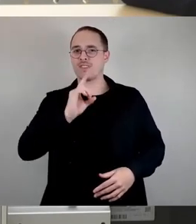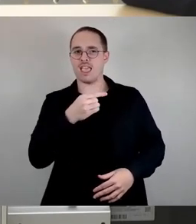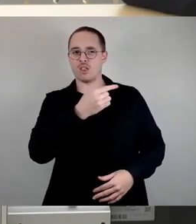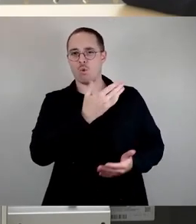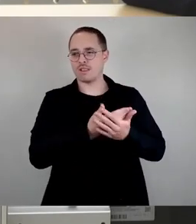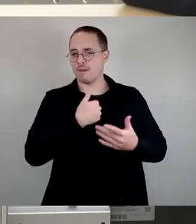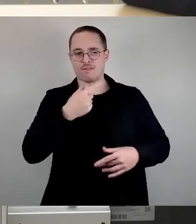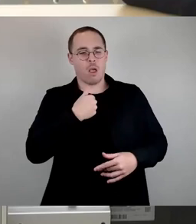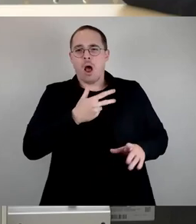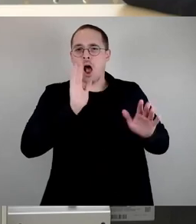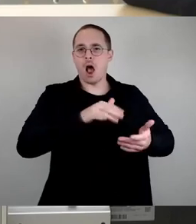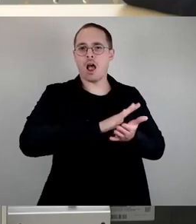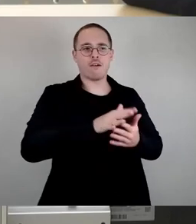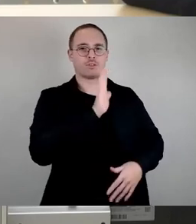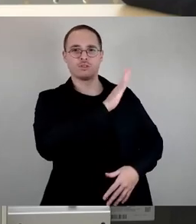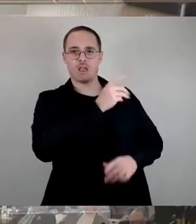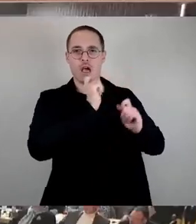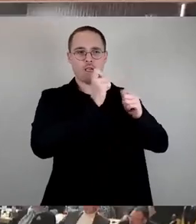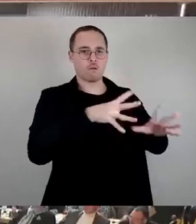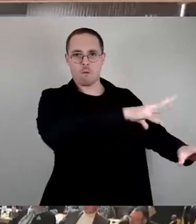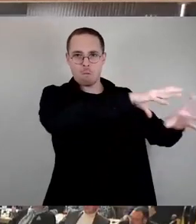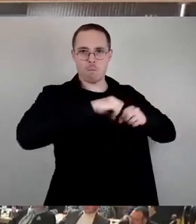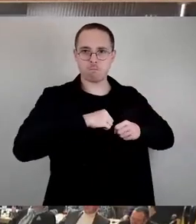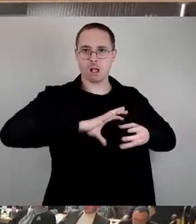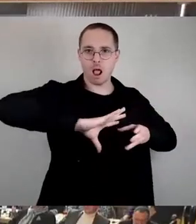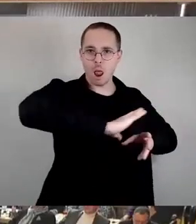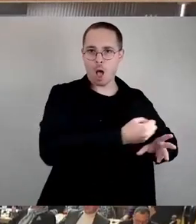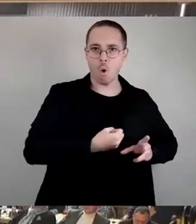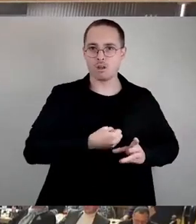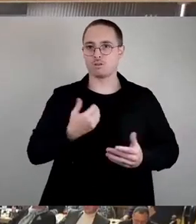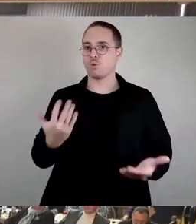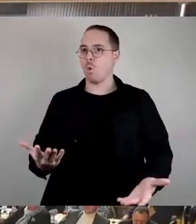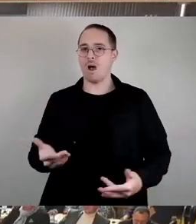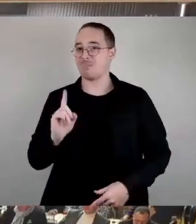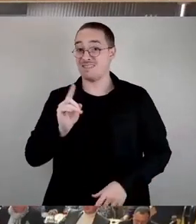das im Wahlkampf Ihnen nicht durchgehen lassen. Und deswegen wollte ich Ihnen das hier nochmal klar sagen. Danke.